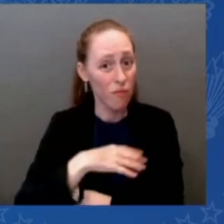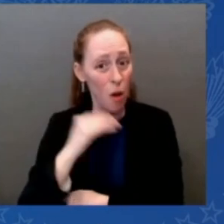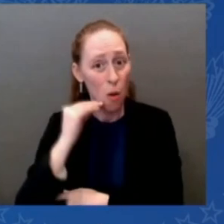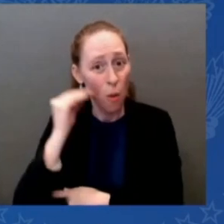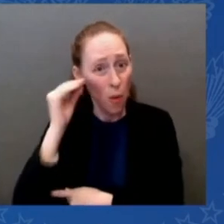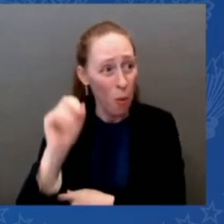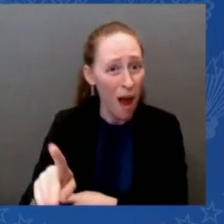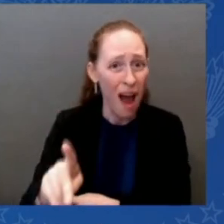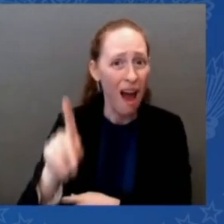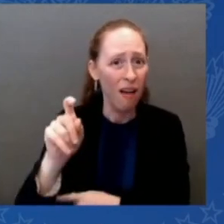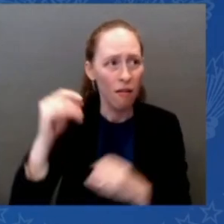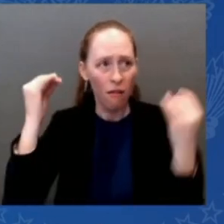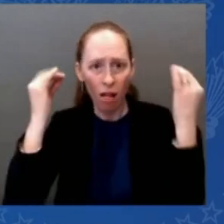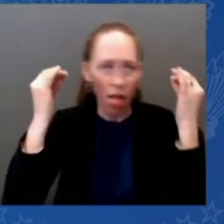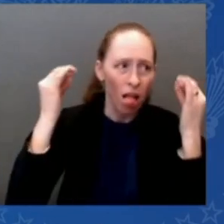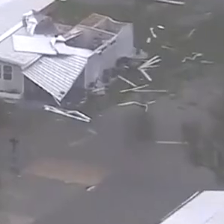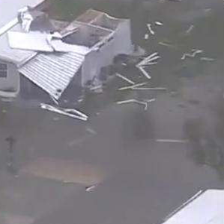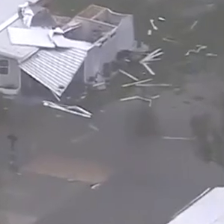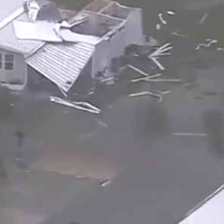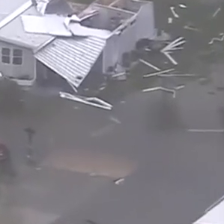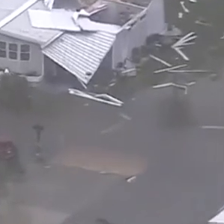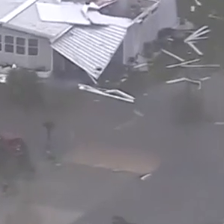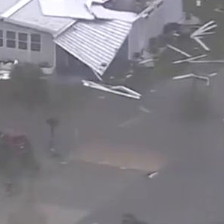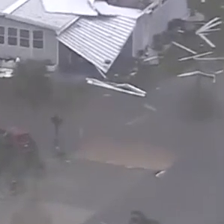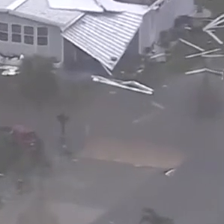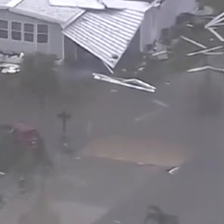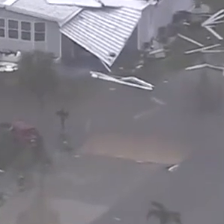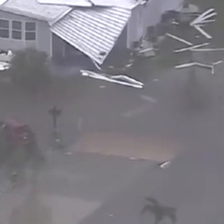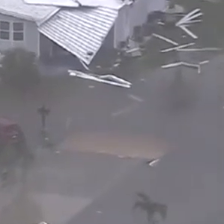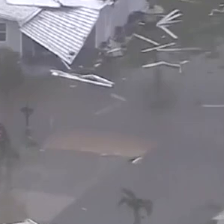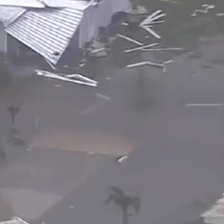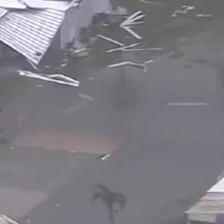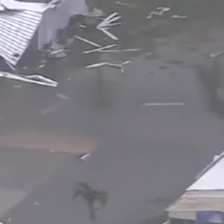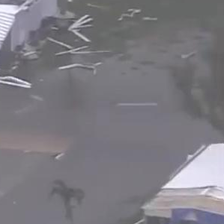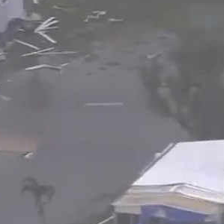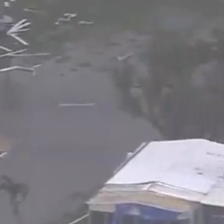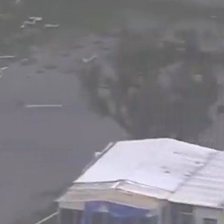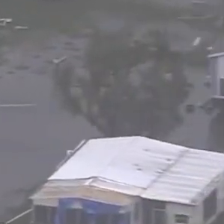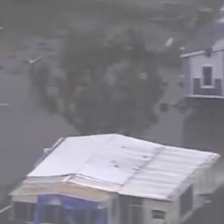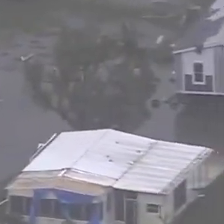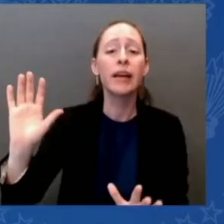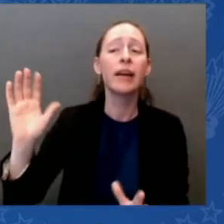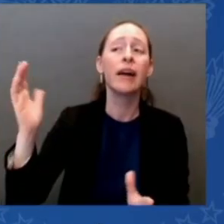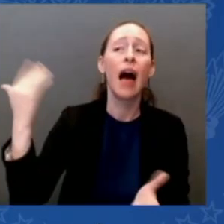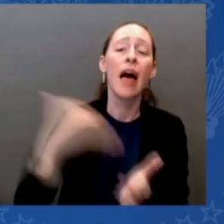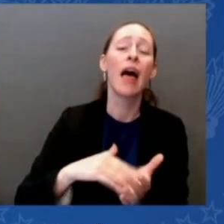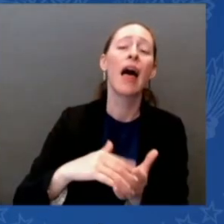Joe Biden tar det til folket om veien videre i forbindelse med orkanen IEN, som fortsetter å herje i Florida.